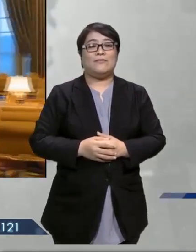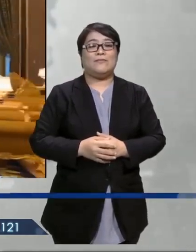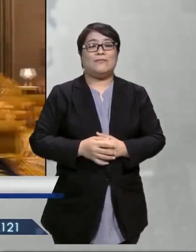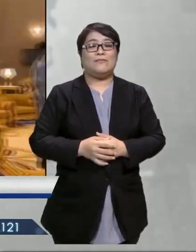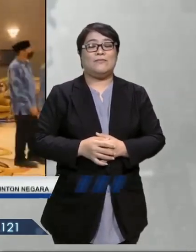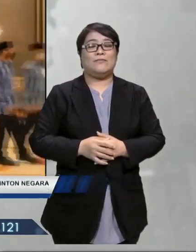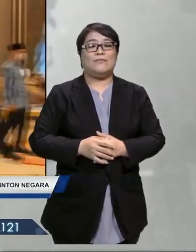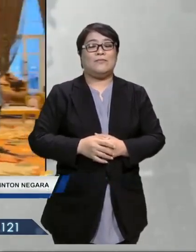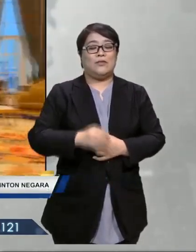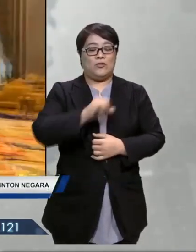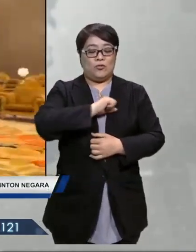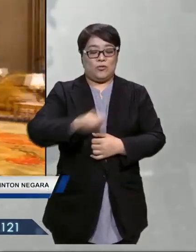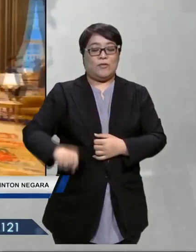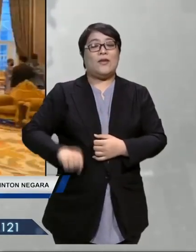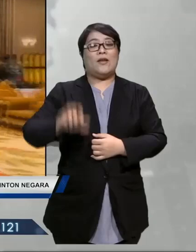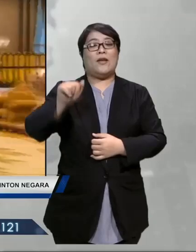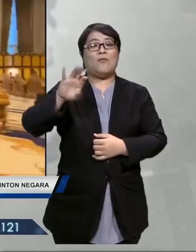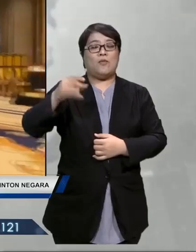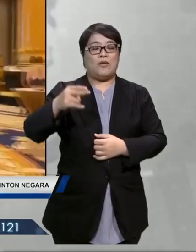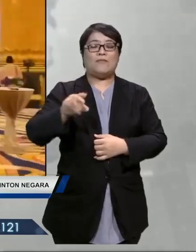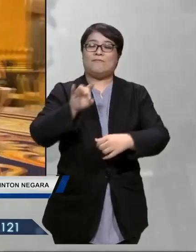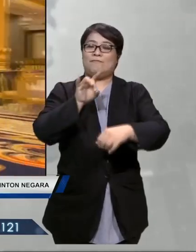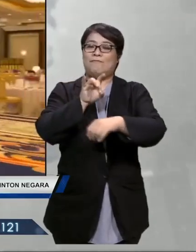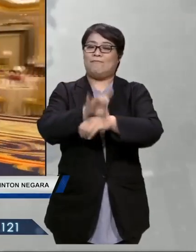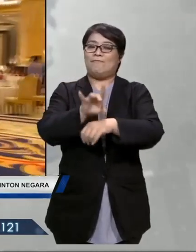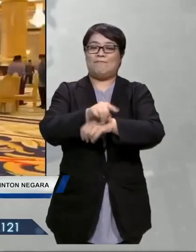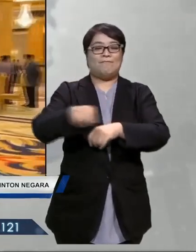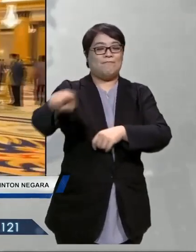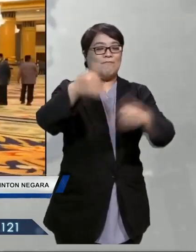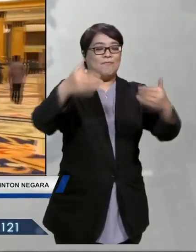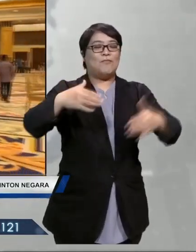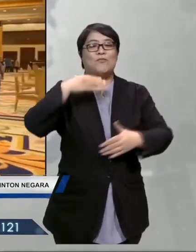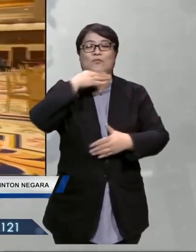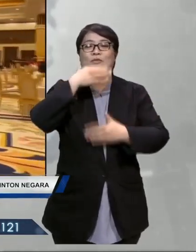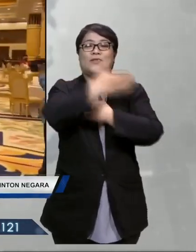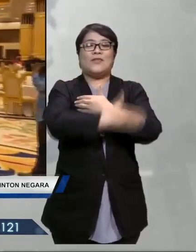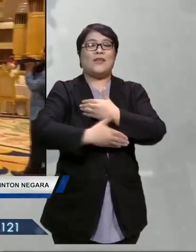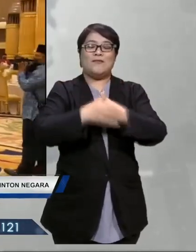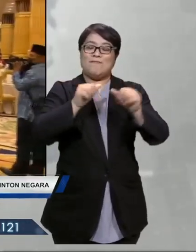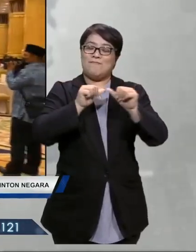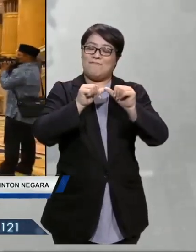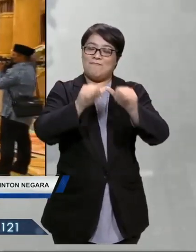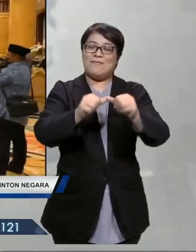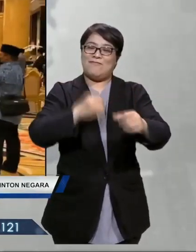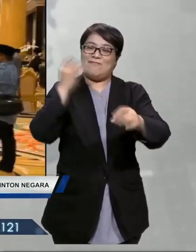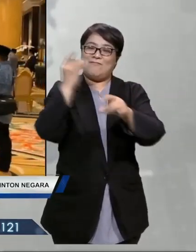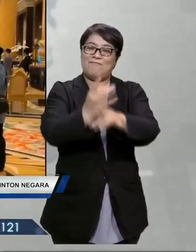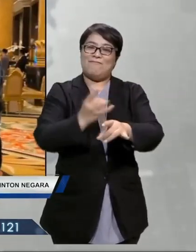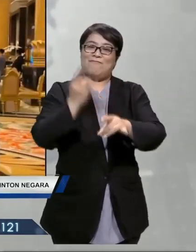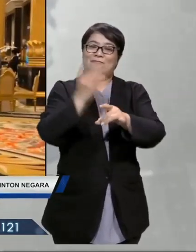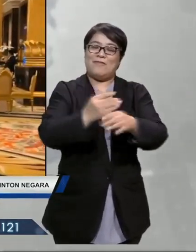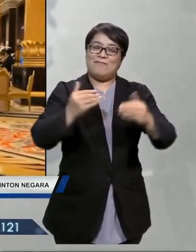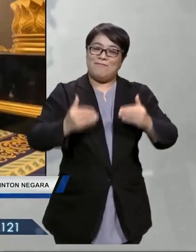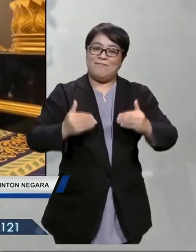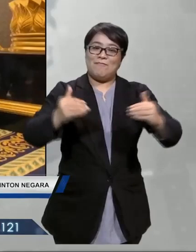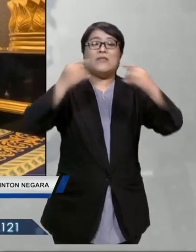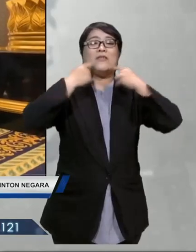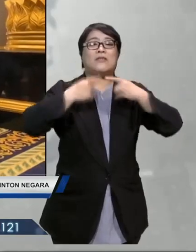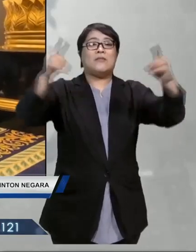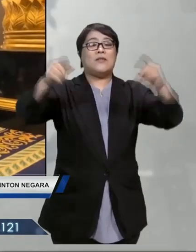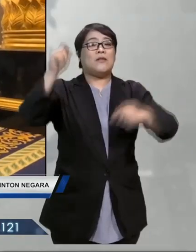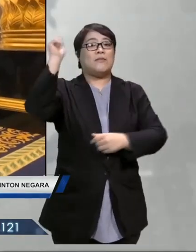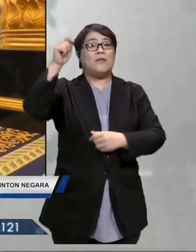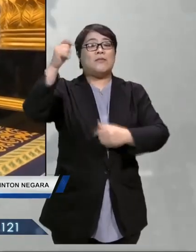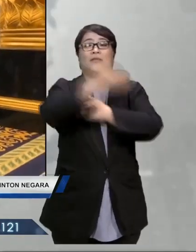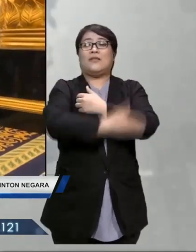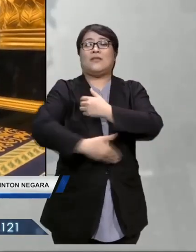Al-Sultan Abdullah turut berkenan menasihati barisan pemain muda negara untuk terus kekal bekerja keras dalam meneruskan kecemelangan badminton